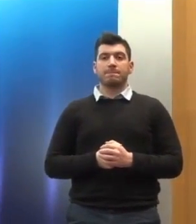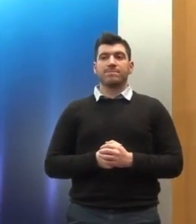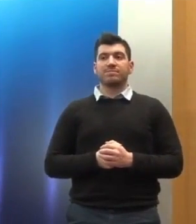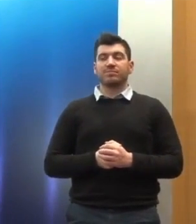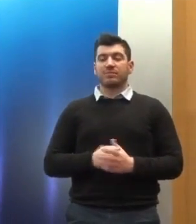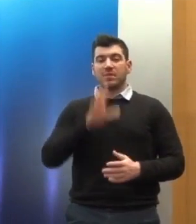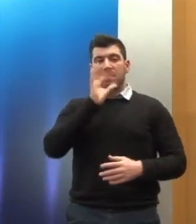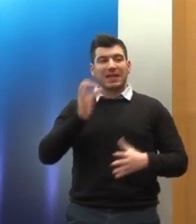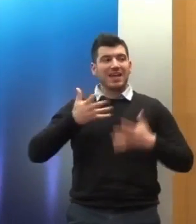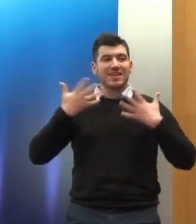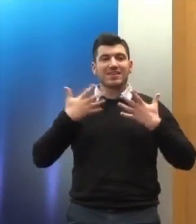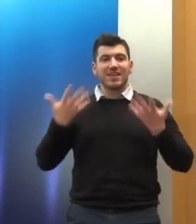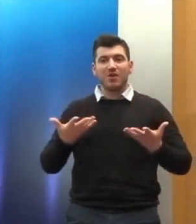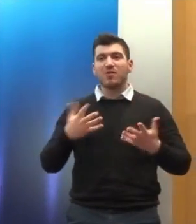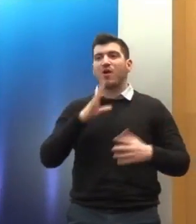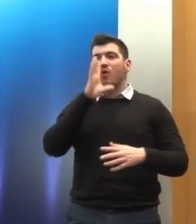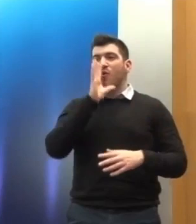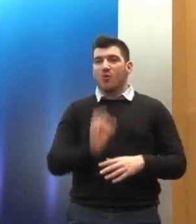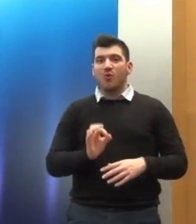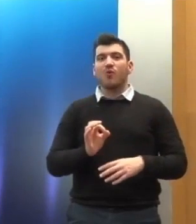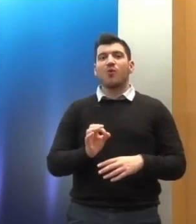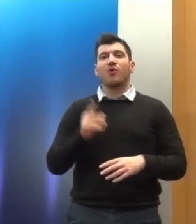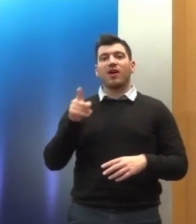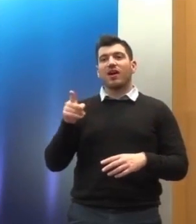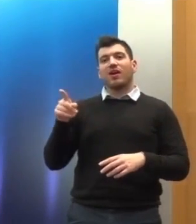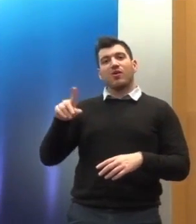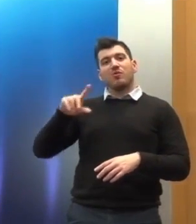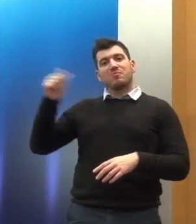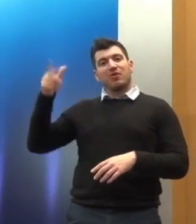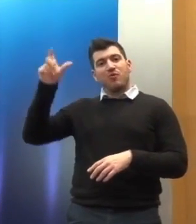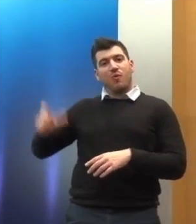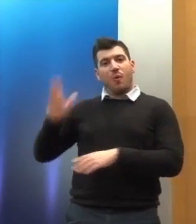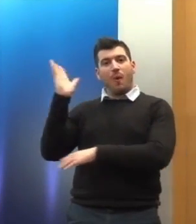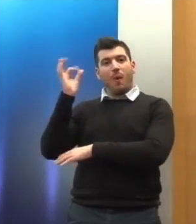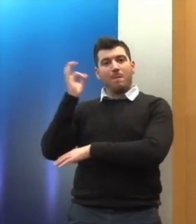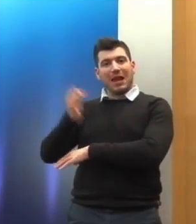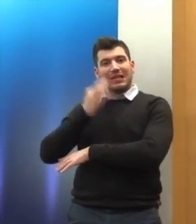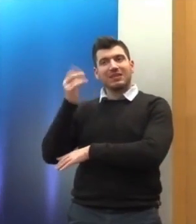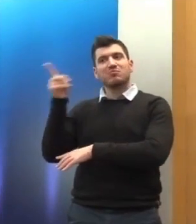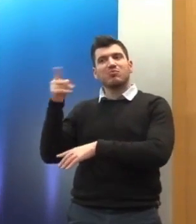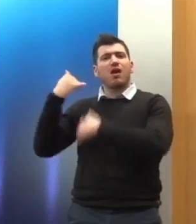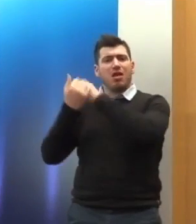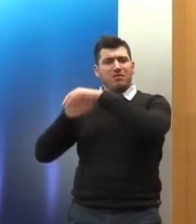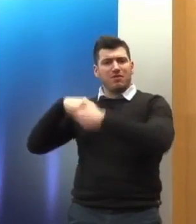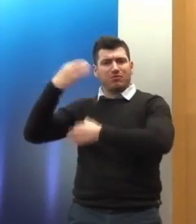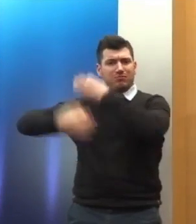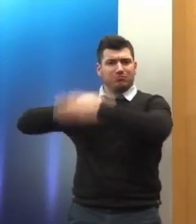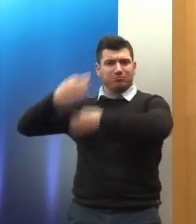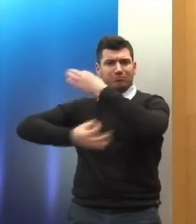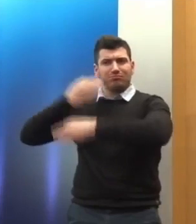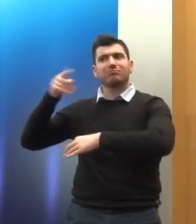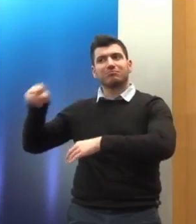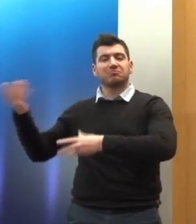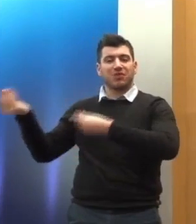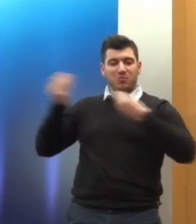Χαίρομαι που πιάνω τον ύμα εκεί που το άφησε ο κ. Γιακουμούπουλος γιατί είχε αναπτύξει έναν, νομίζω, εξαιρετικά ενδιαφέροντα προβληματισμό.